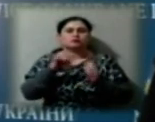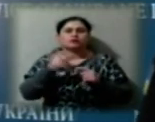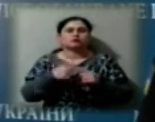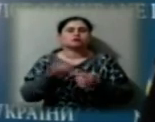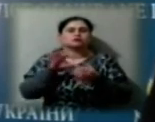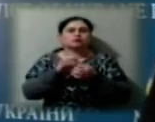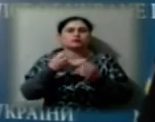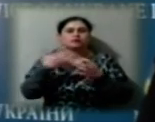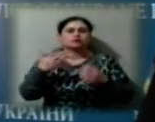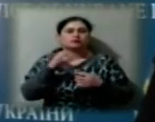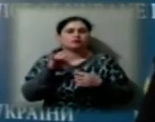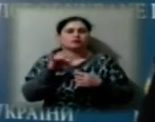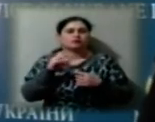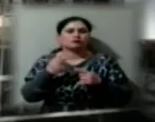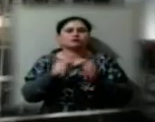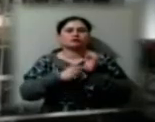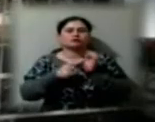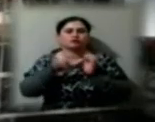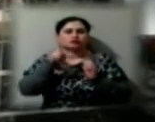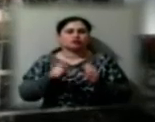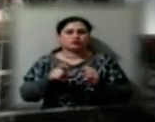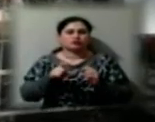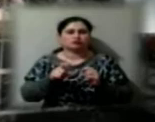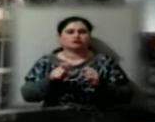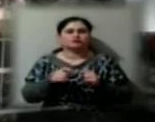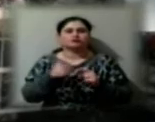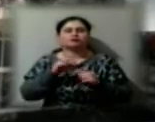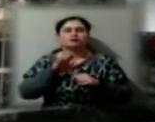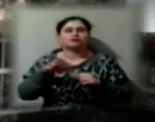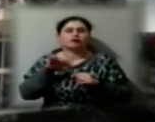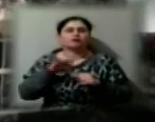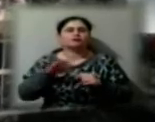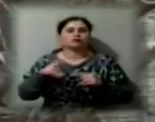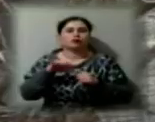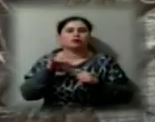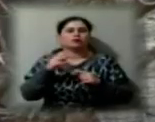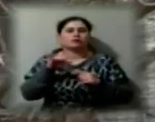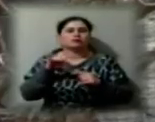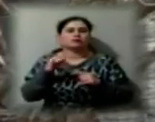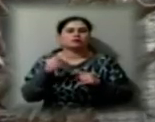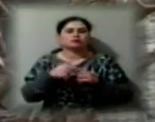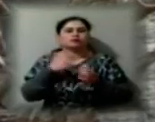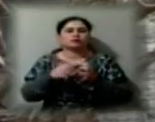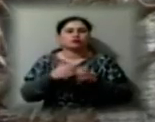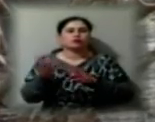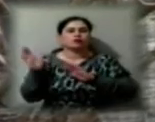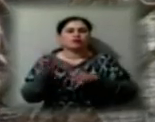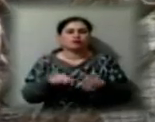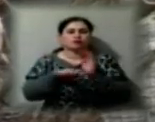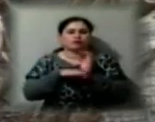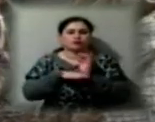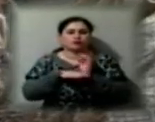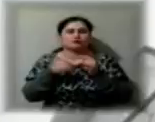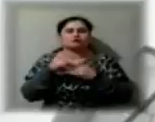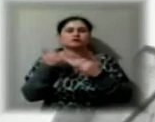техніки та 60 чоловік особового складу. На дитячий садочок школи гуманітарної праці у Херсоні впало дерево. Зараз його